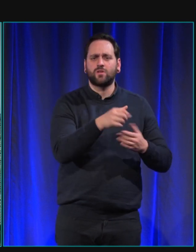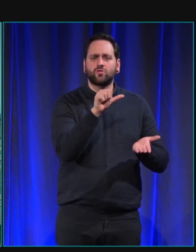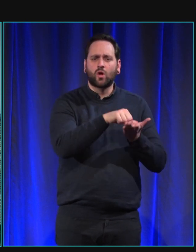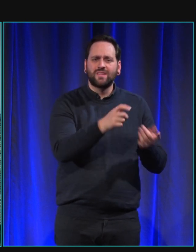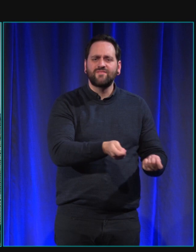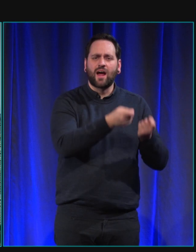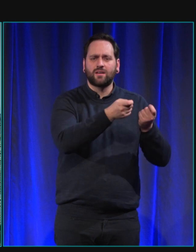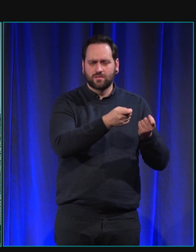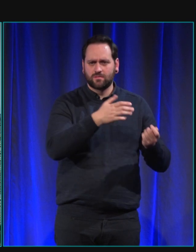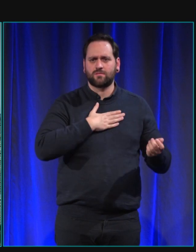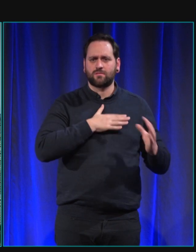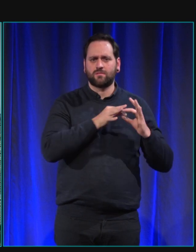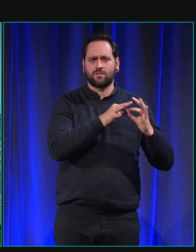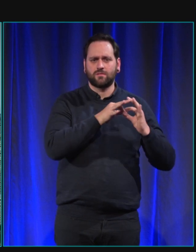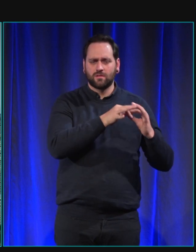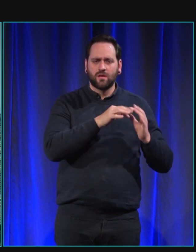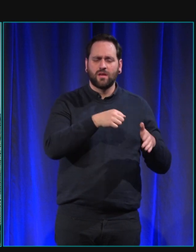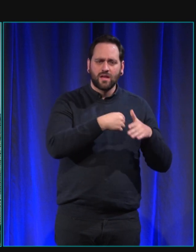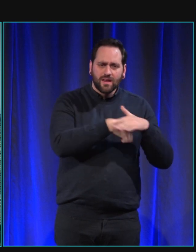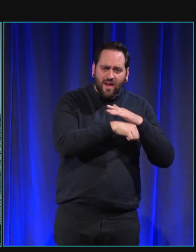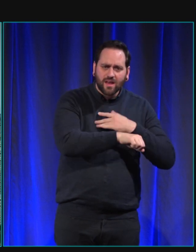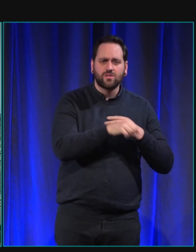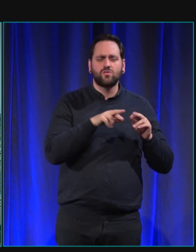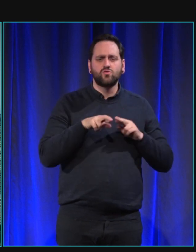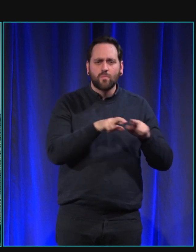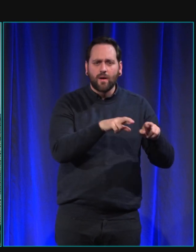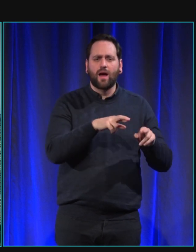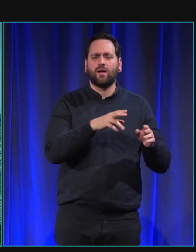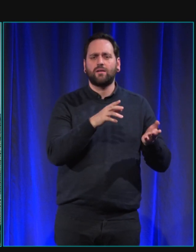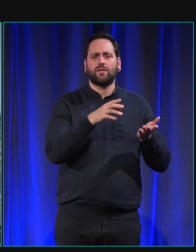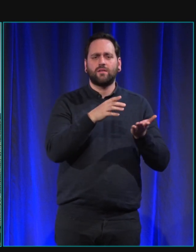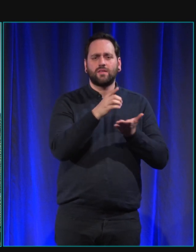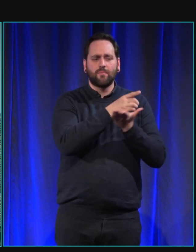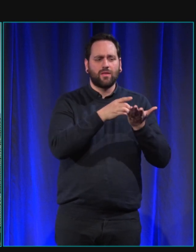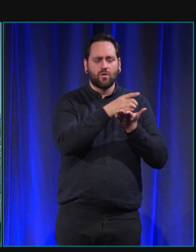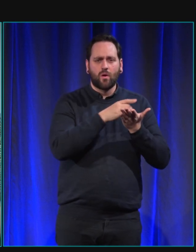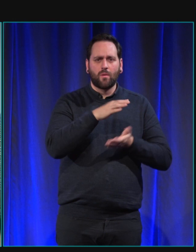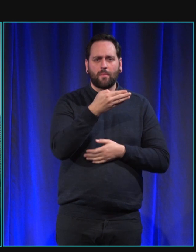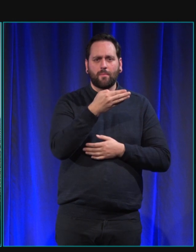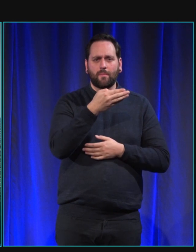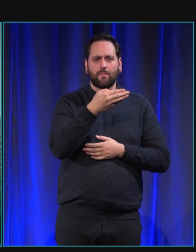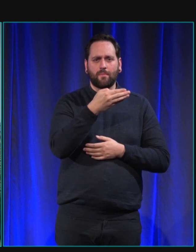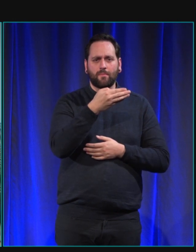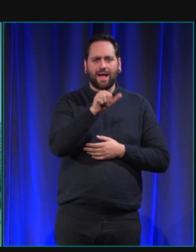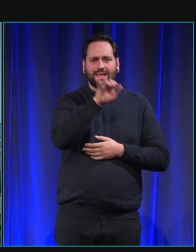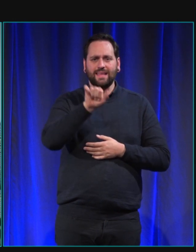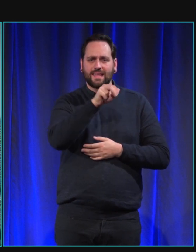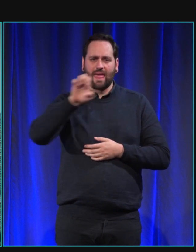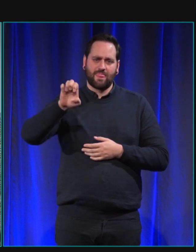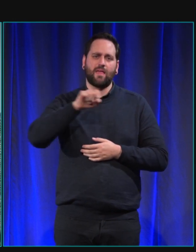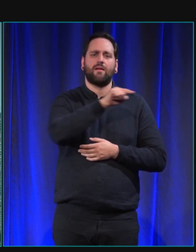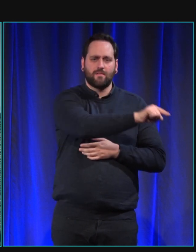'éleveur du chemin des Corrigan qui est situé en Mayenne on a testé plusieurs élevages mais